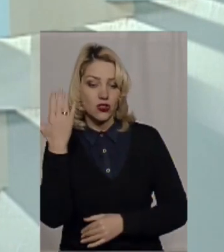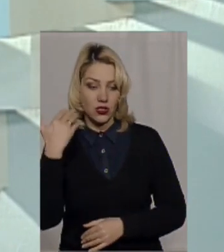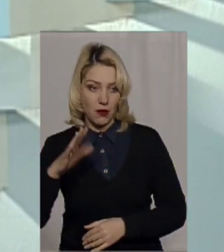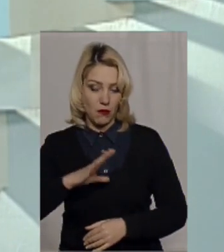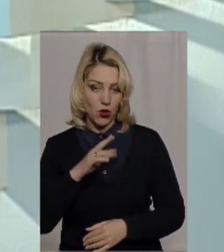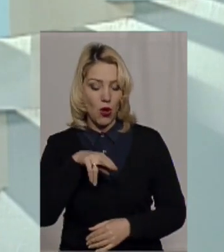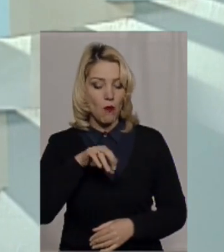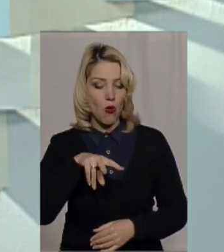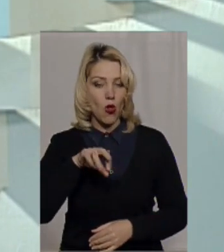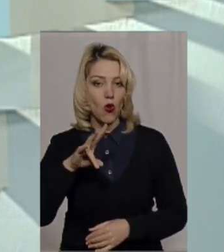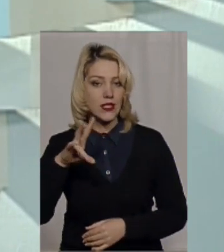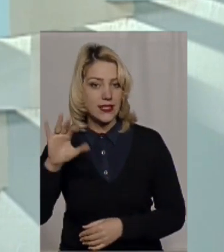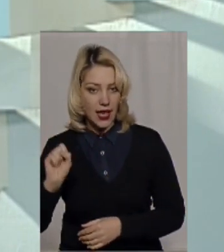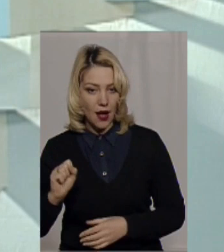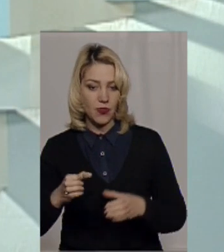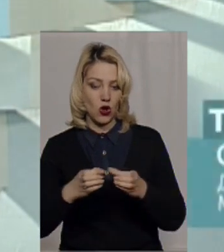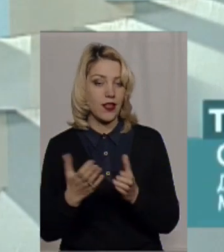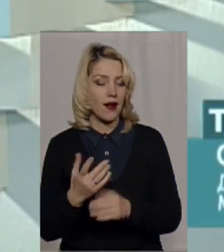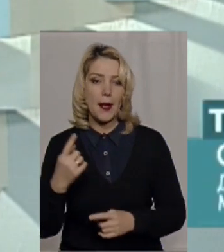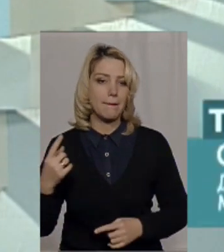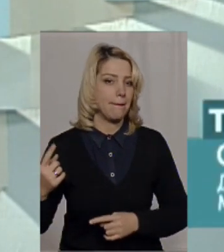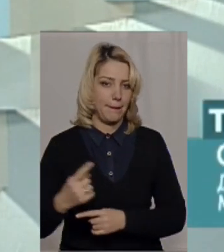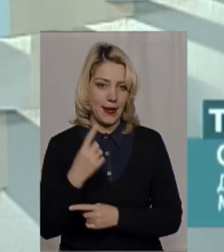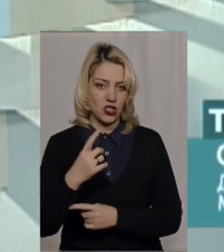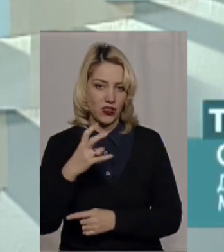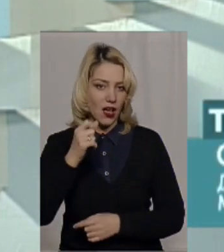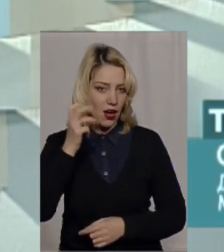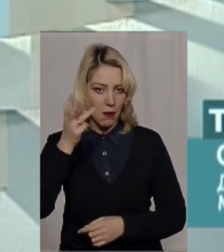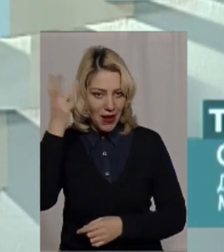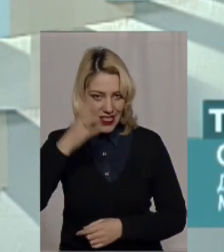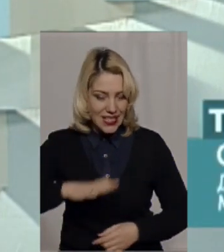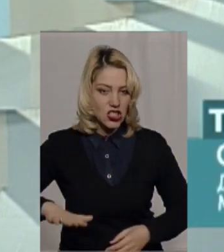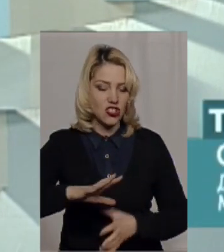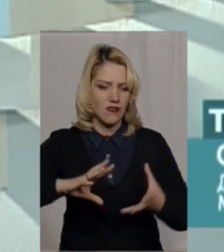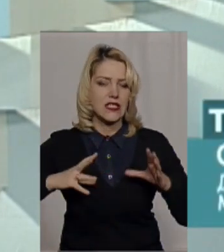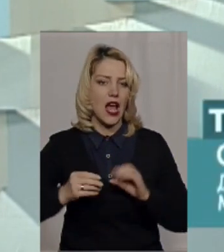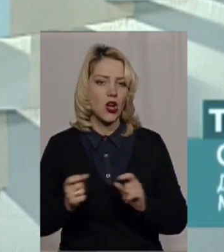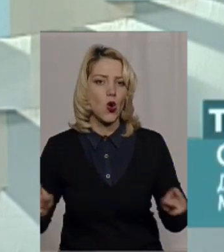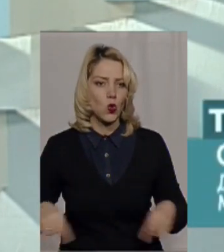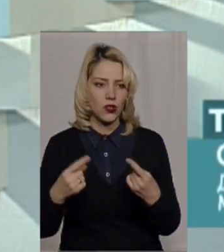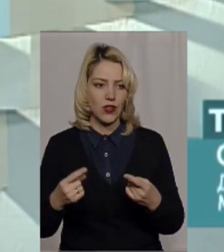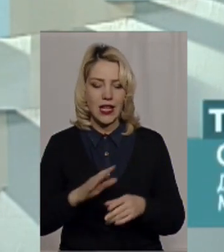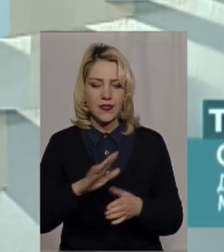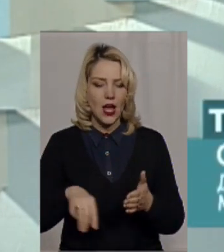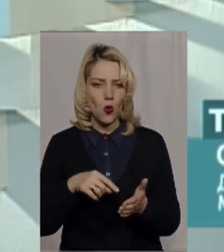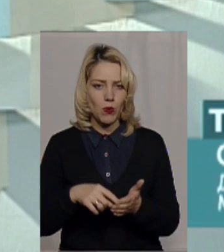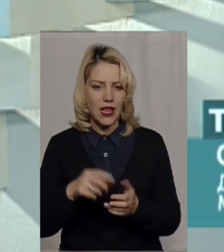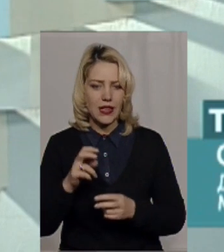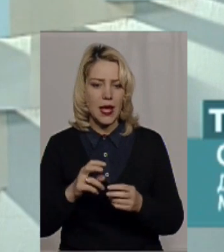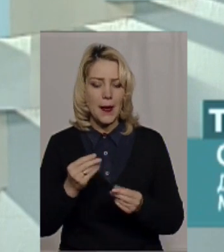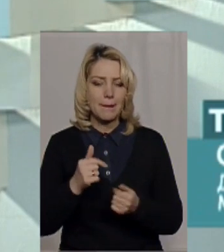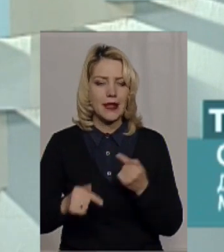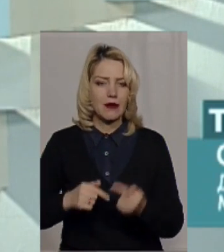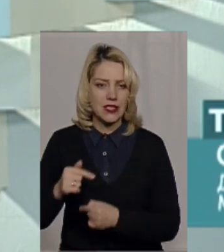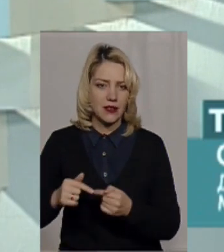в Полонській громаді, яка першою на Хмельниччині, взагалі, утворила некомунальне комерційне підприємство на